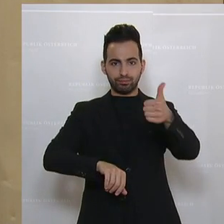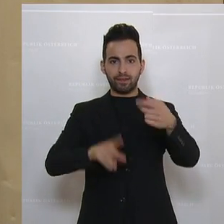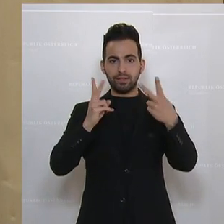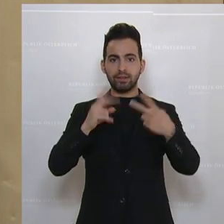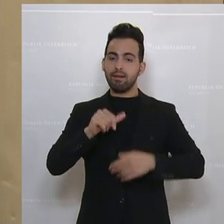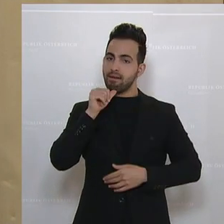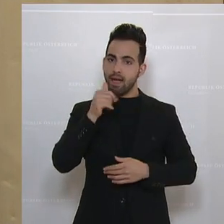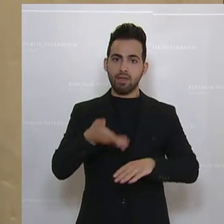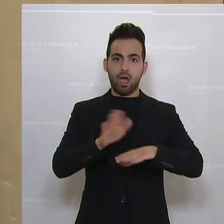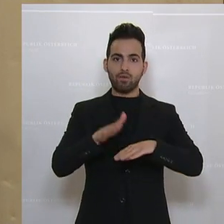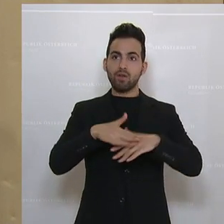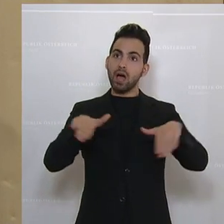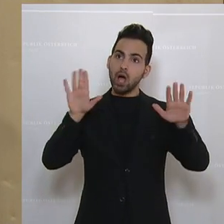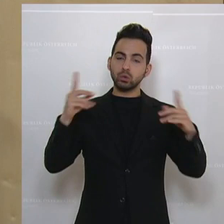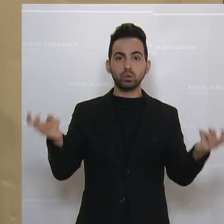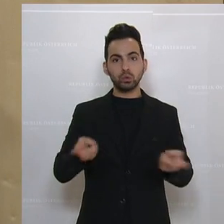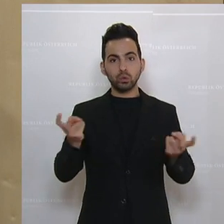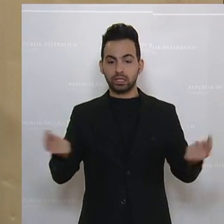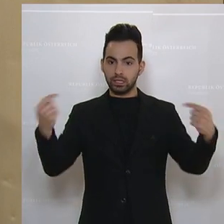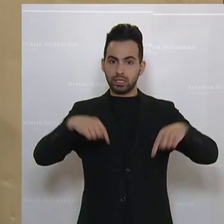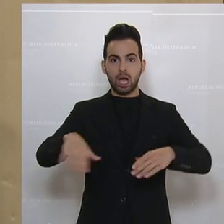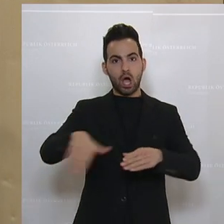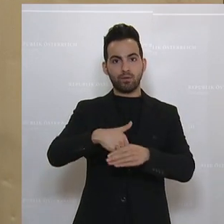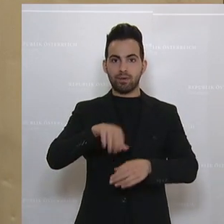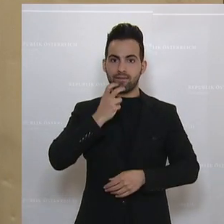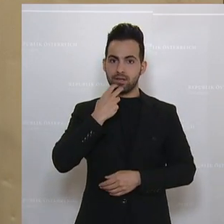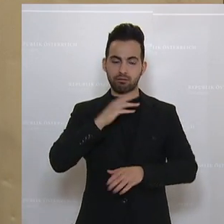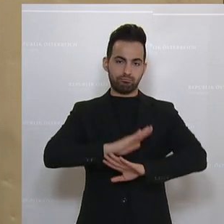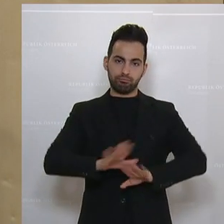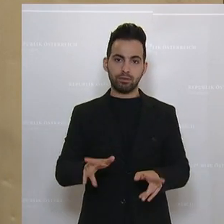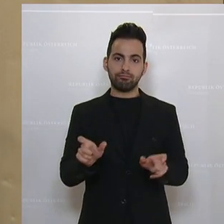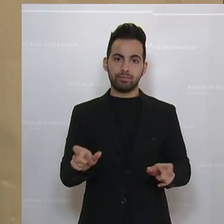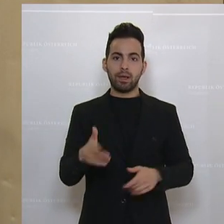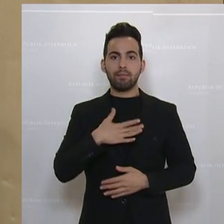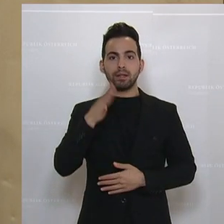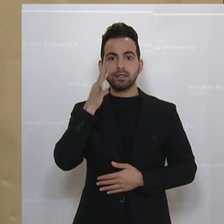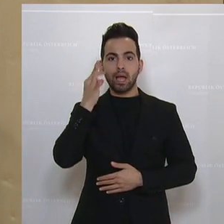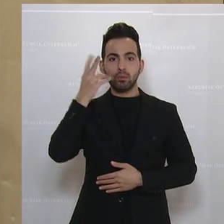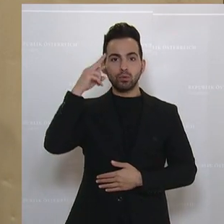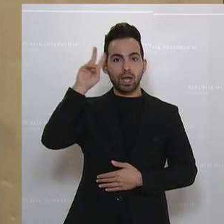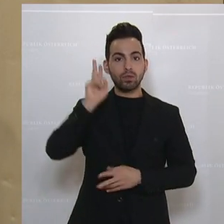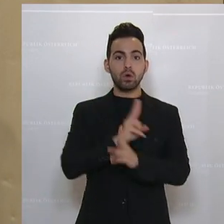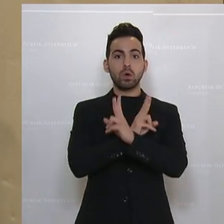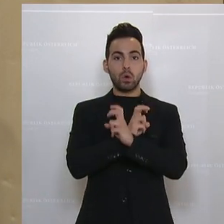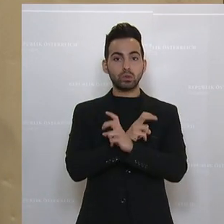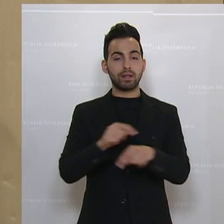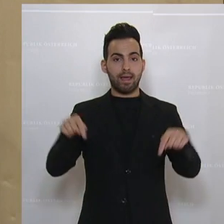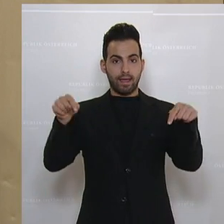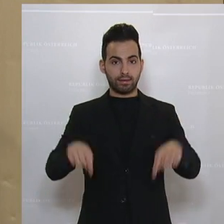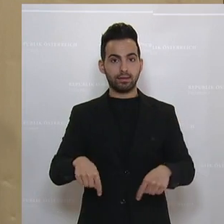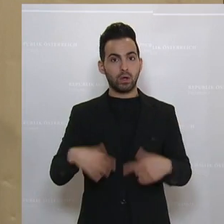weiteren Asylsuchende bei uns aufnehmen wollen. Und meine Damen und Herren, Österreich hat, wie gesagt,